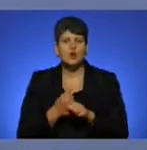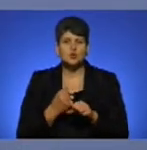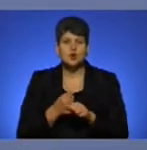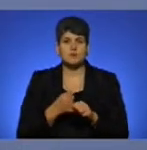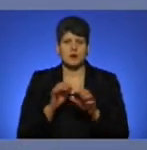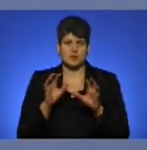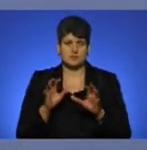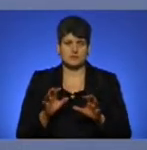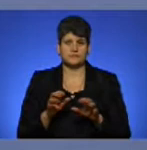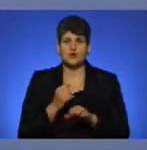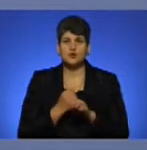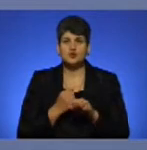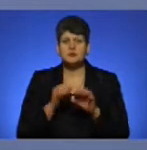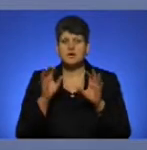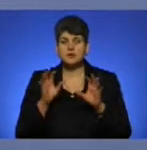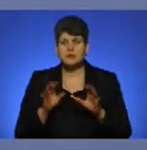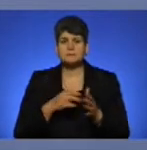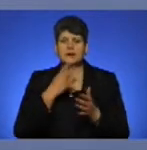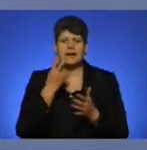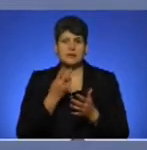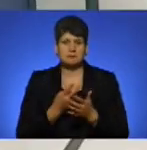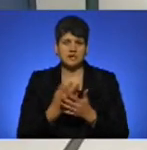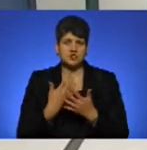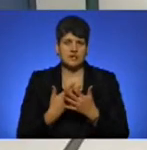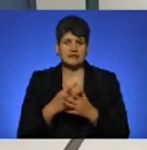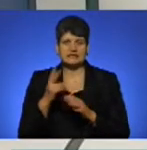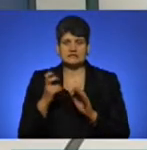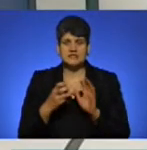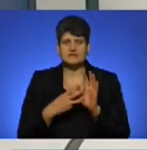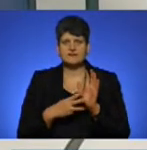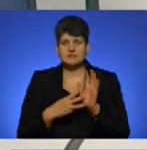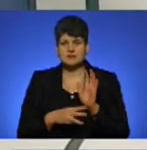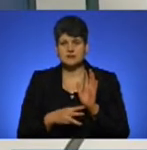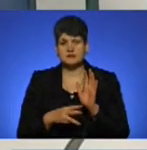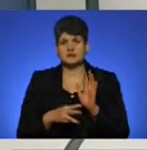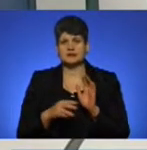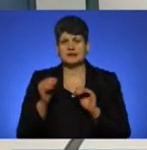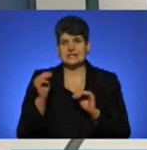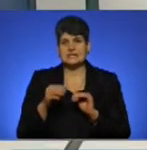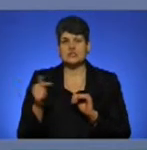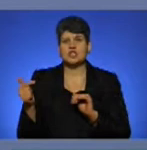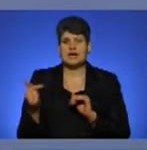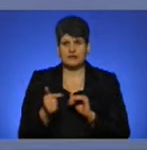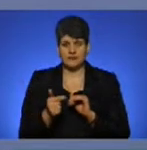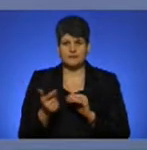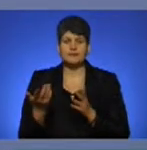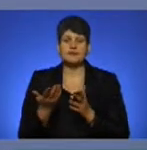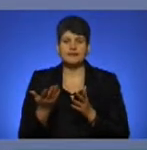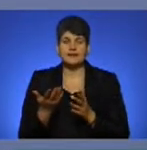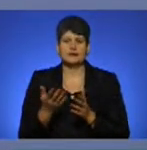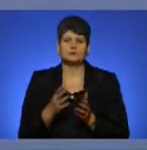Розробка концепції передбачала 280-270 тисяч гривень, де було